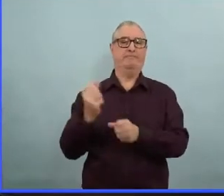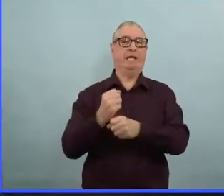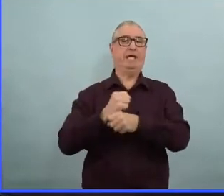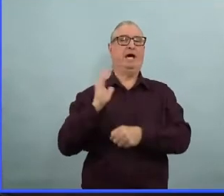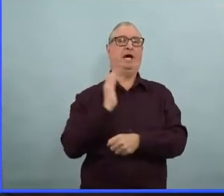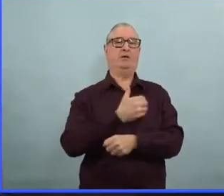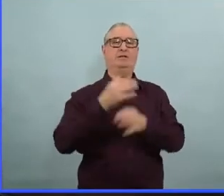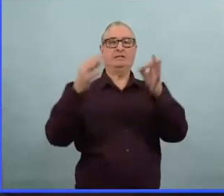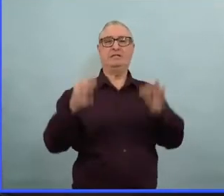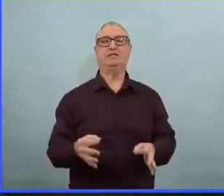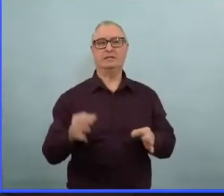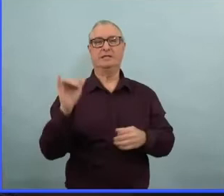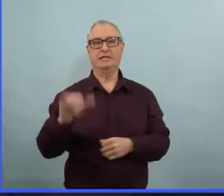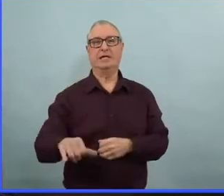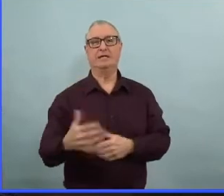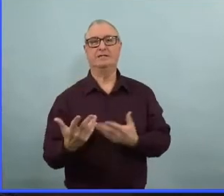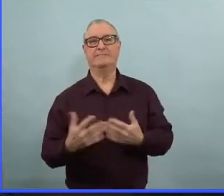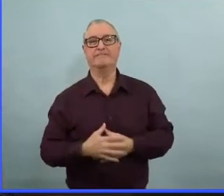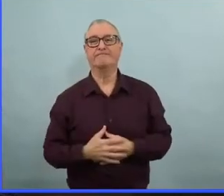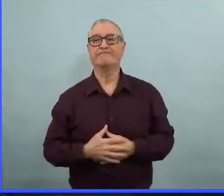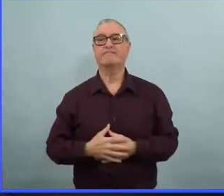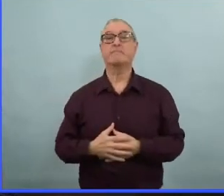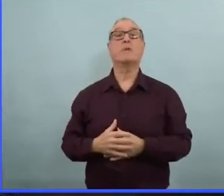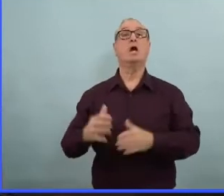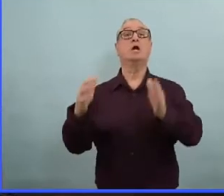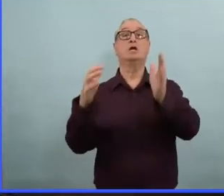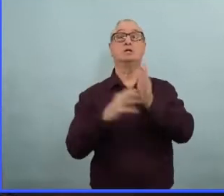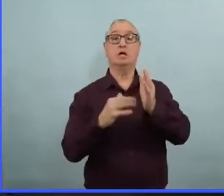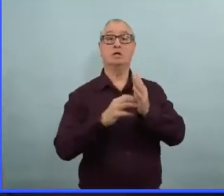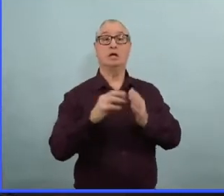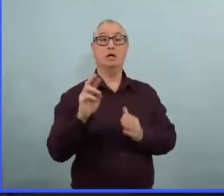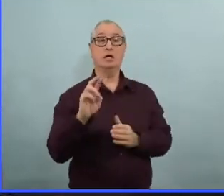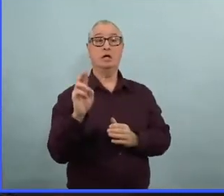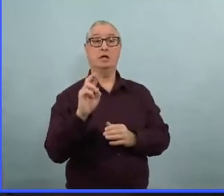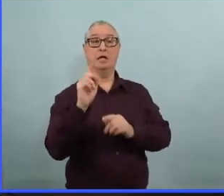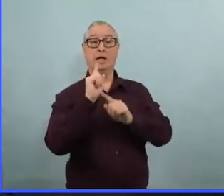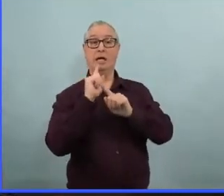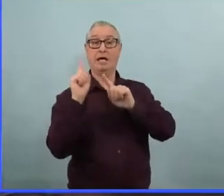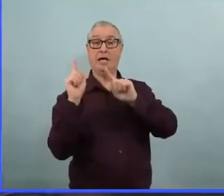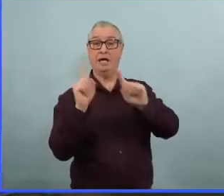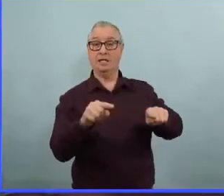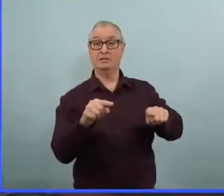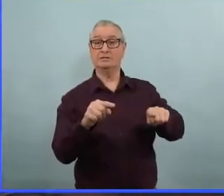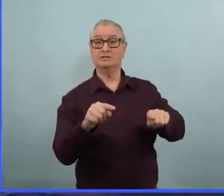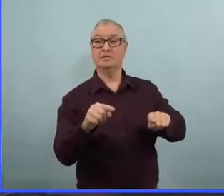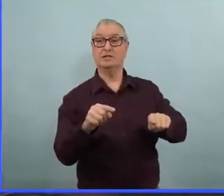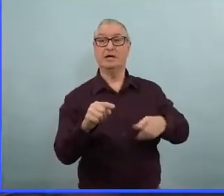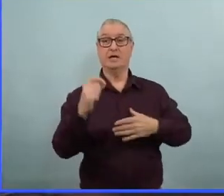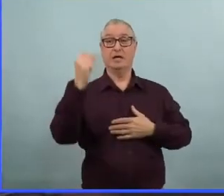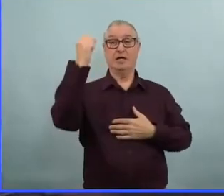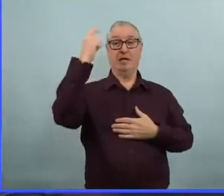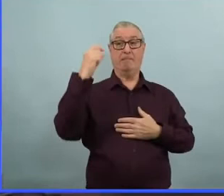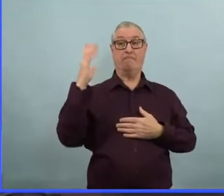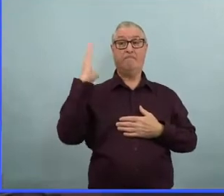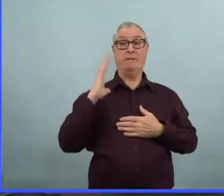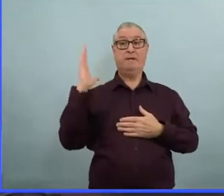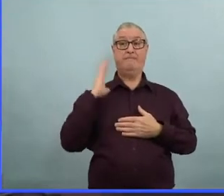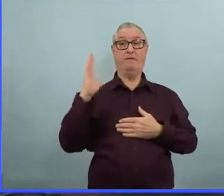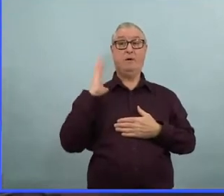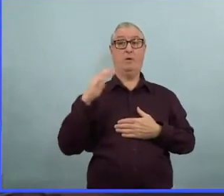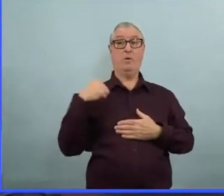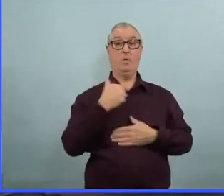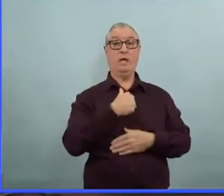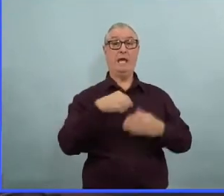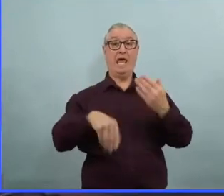Bon, nous avons suivi l'approche typique lorsqu'on assouplit des restrictions, on assouplit les restrictions en ordre